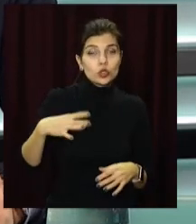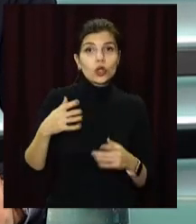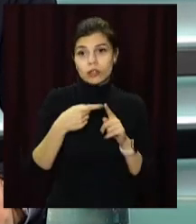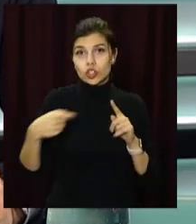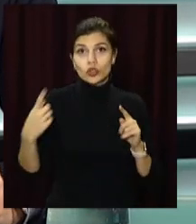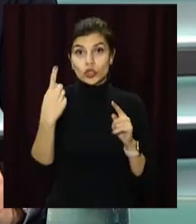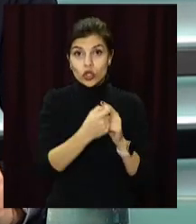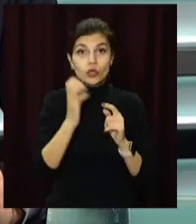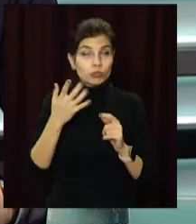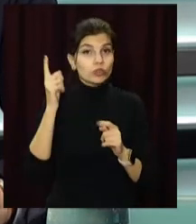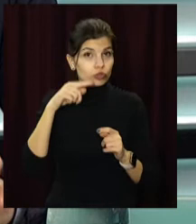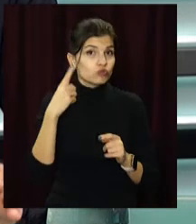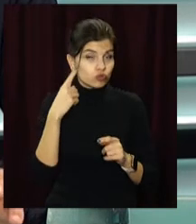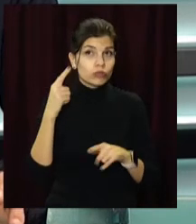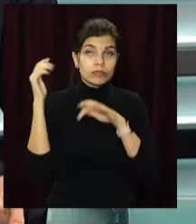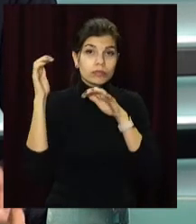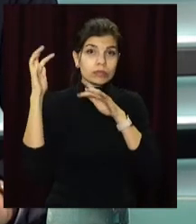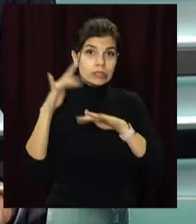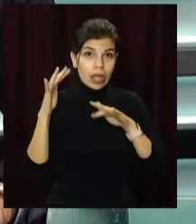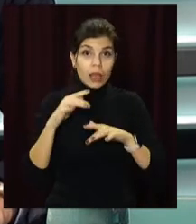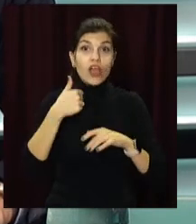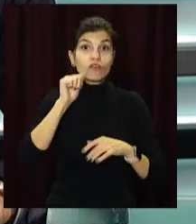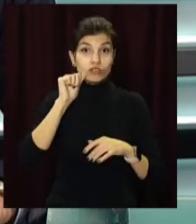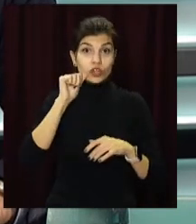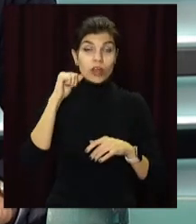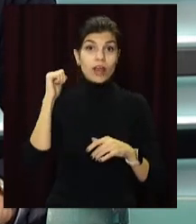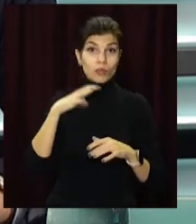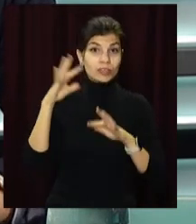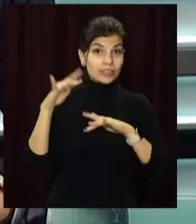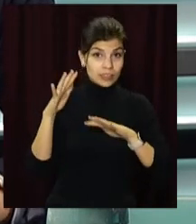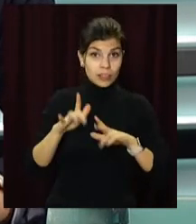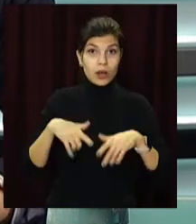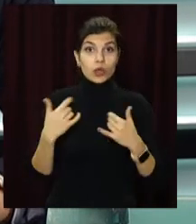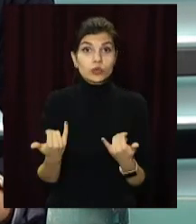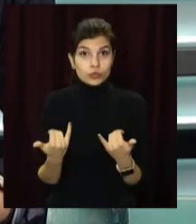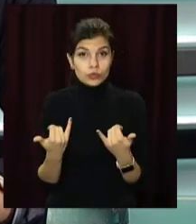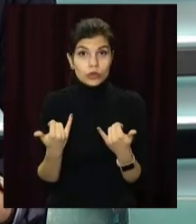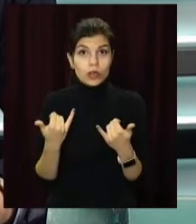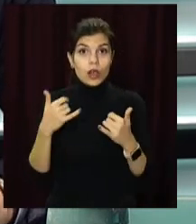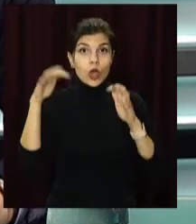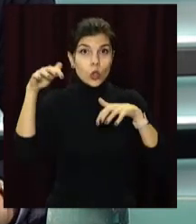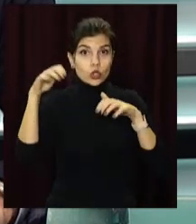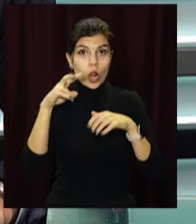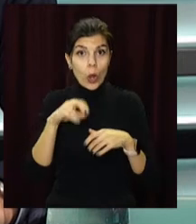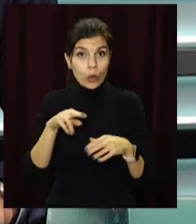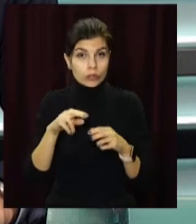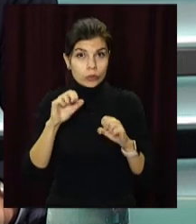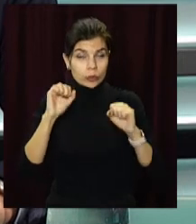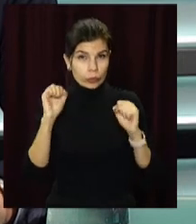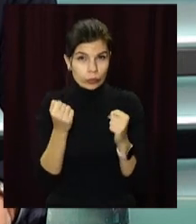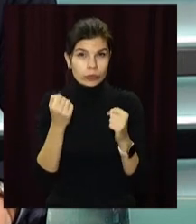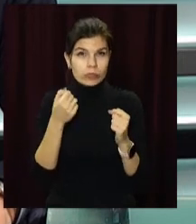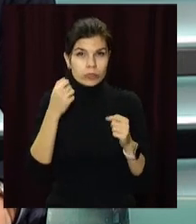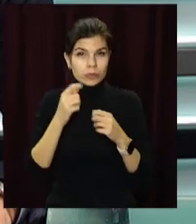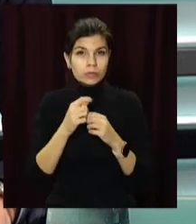протягом цього тижня, і, наприклад, вчорашній снігопад зміниться сьогоднішнім людяним дощем, тож